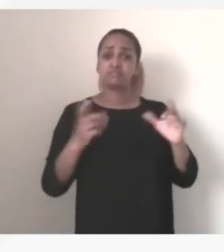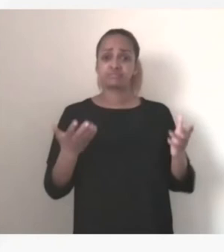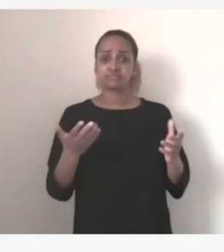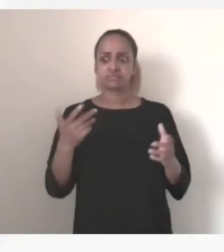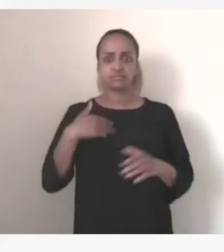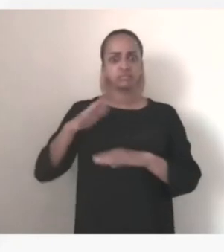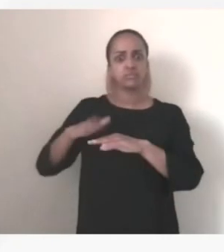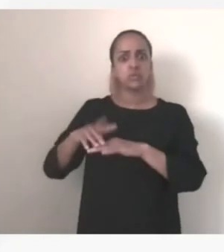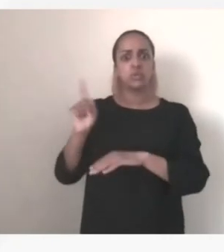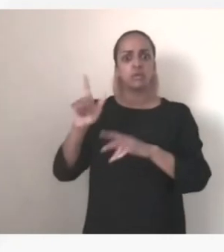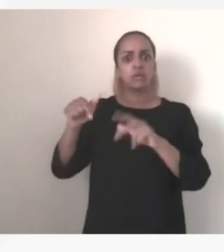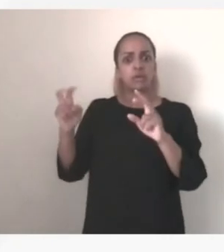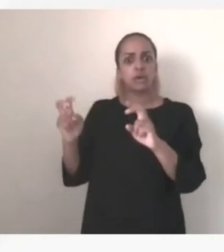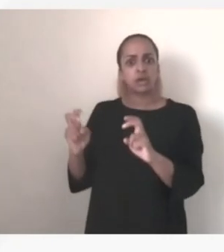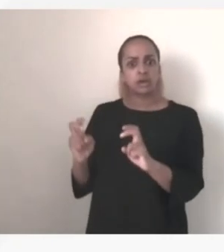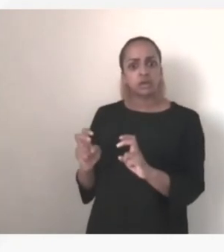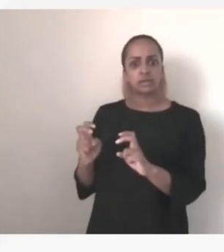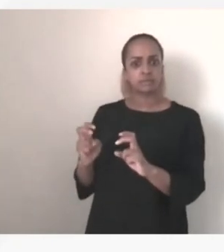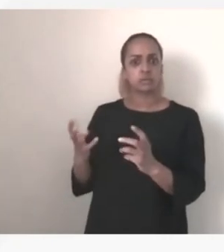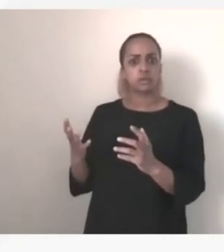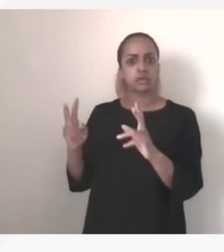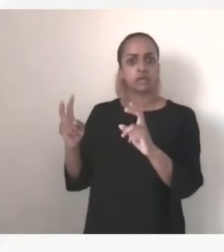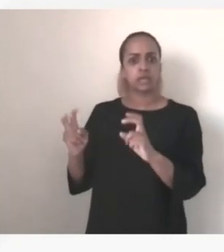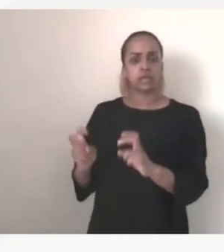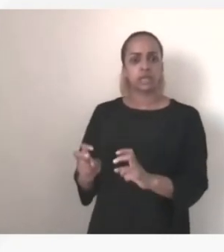ce qu'ils ont fait du reste cet encombrement de façon à ce que